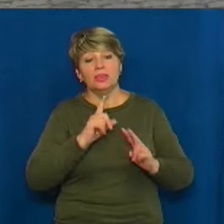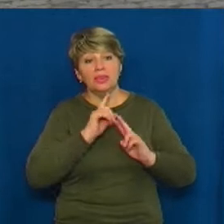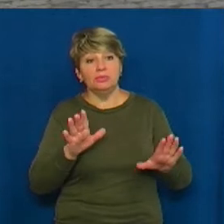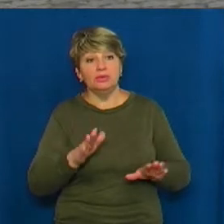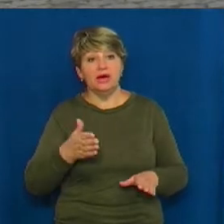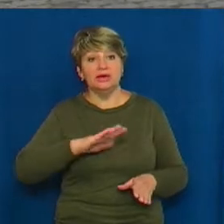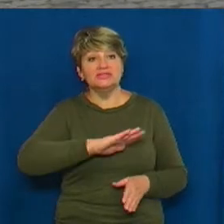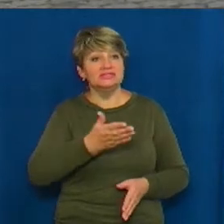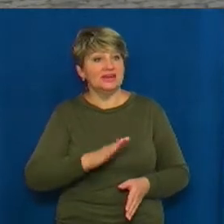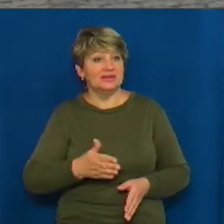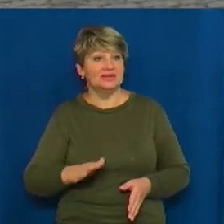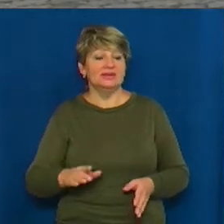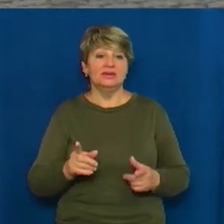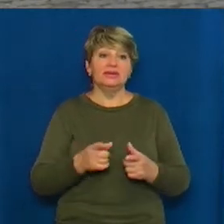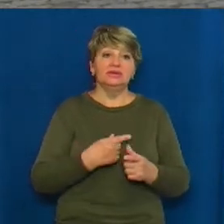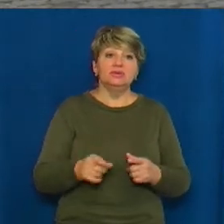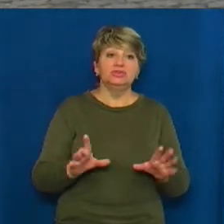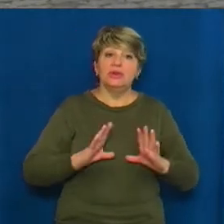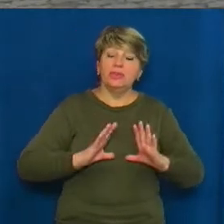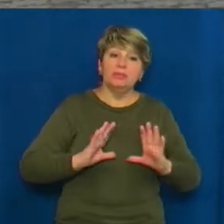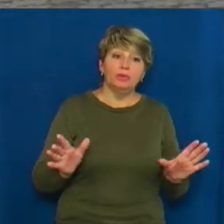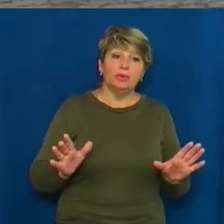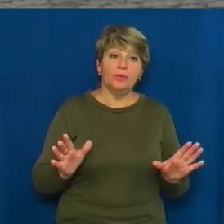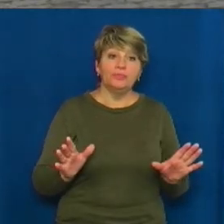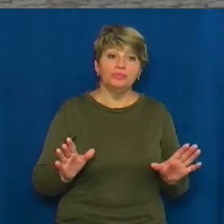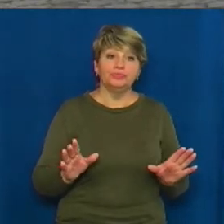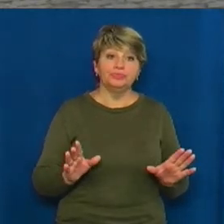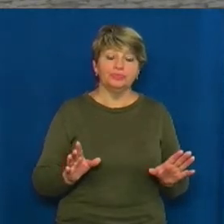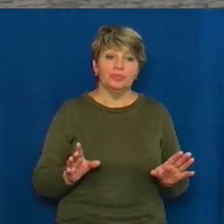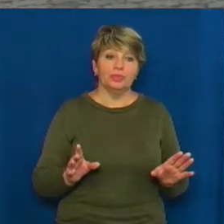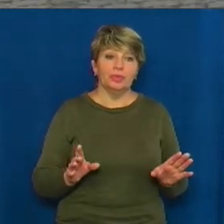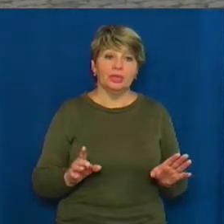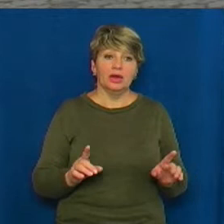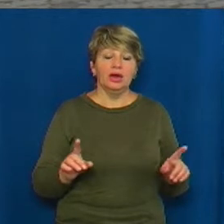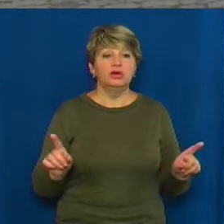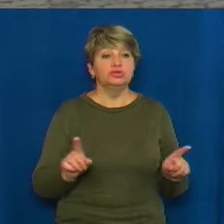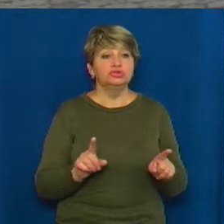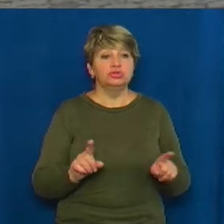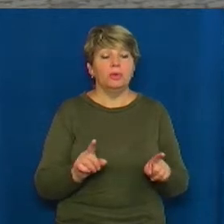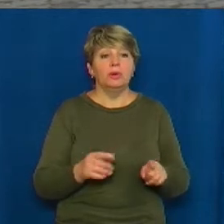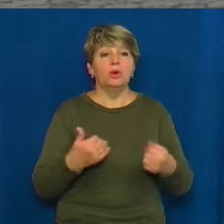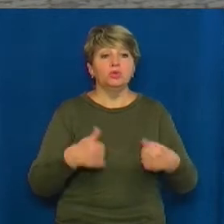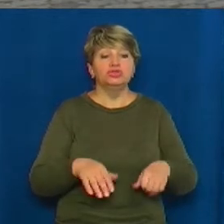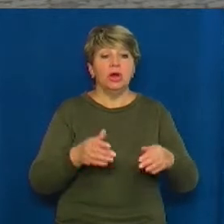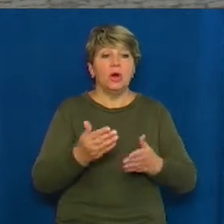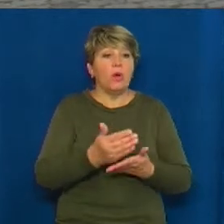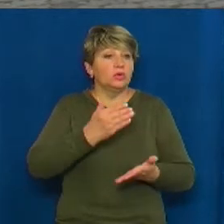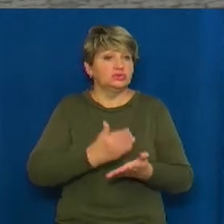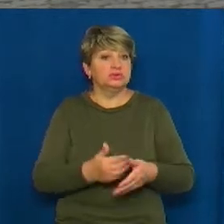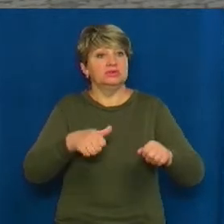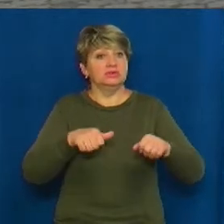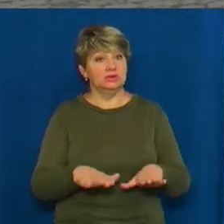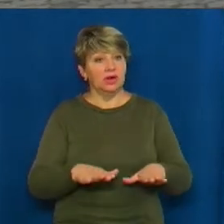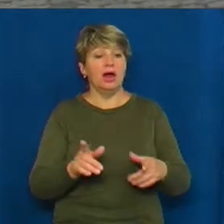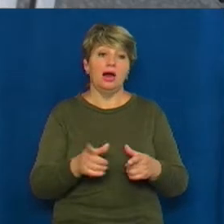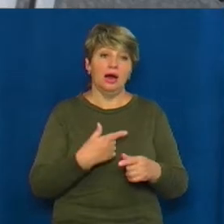вниз, чи не було, щоб або поставити точки всі, або продовжити